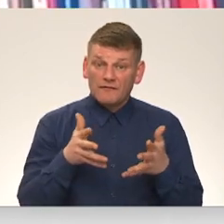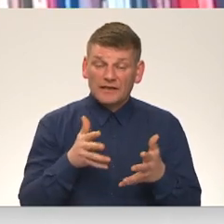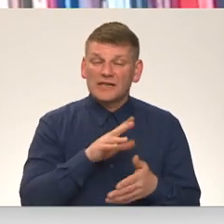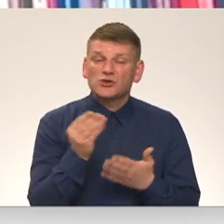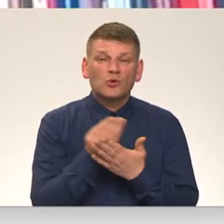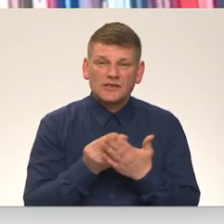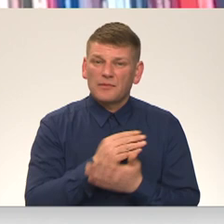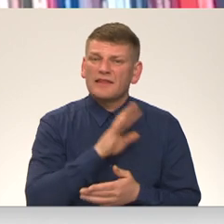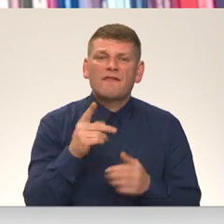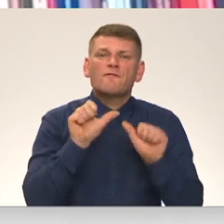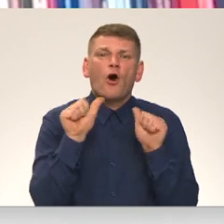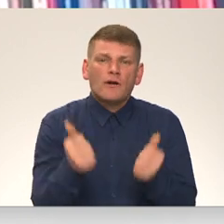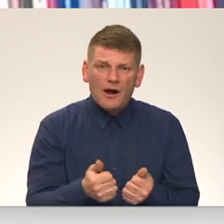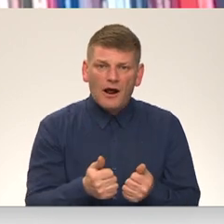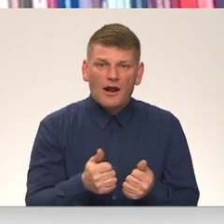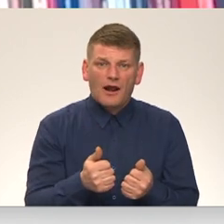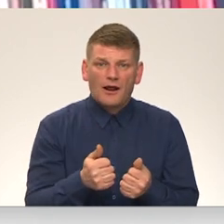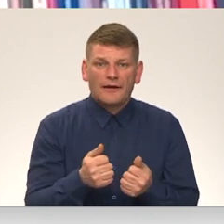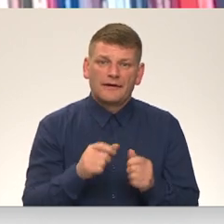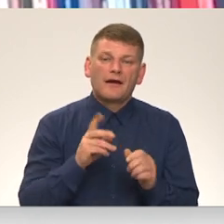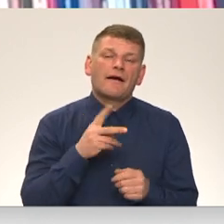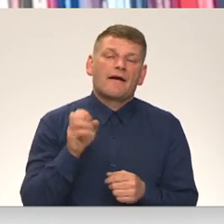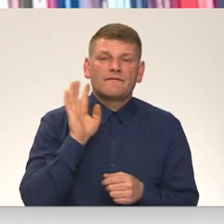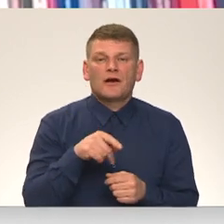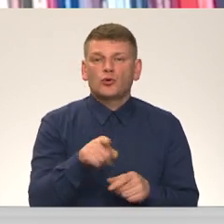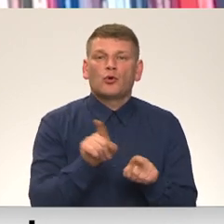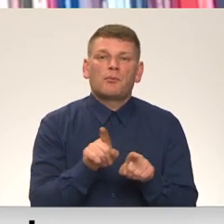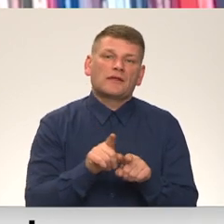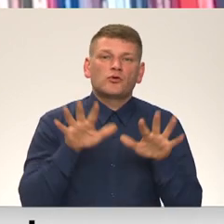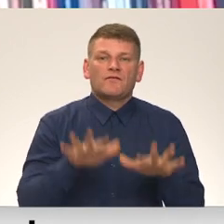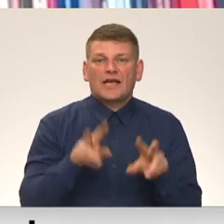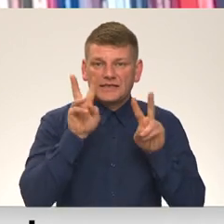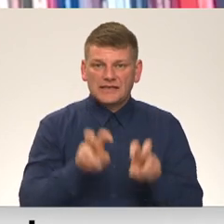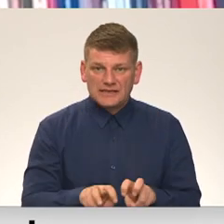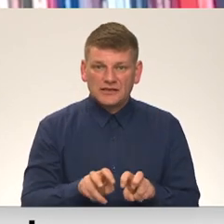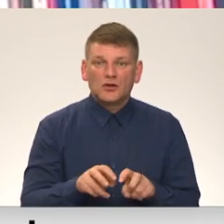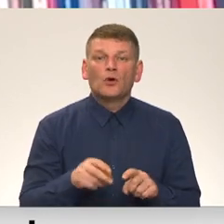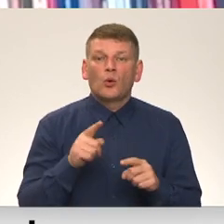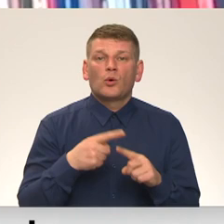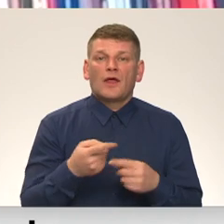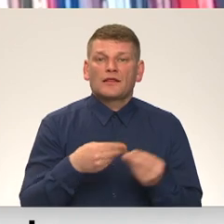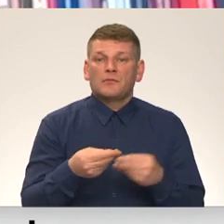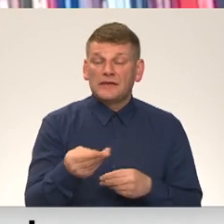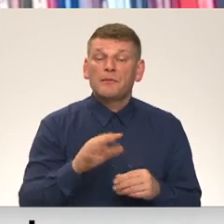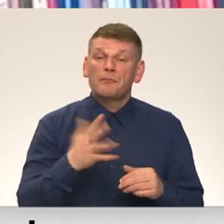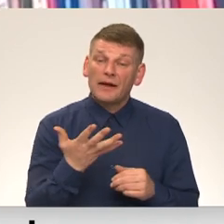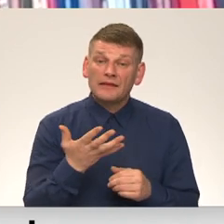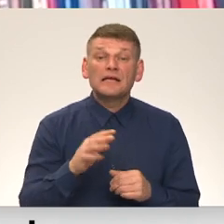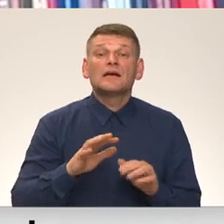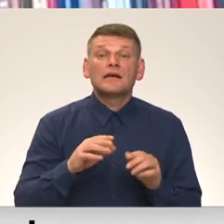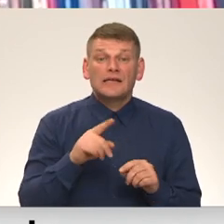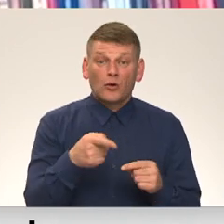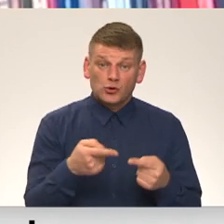nevien formālajai, kā var piemēram tur pat uz vietas izskatīt un atmest. Nē, bet ja uz to